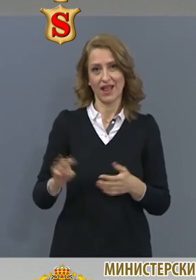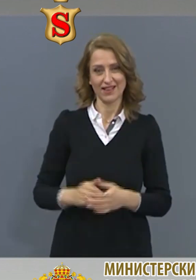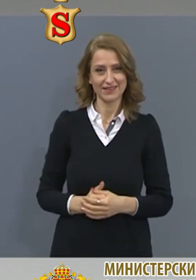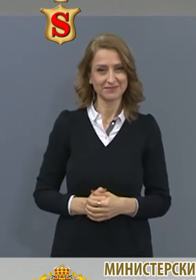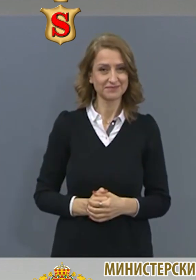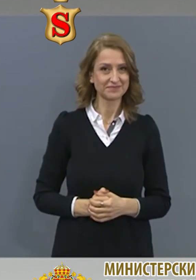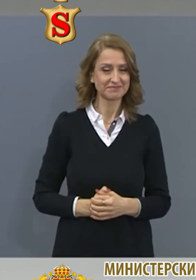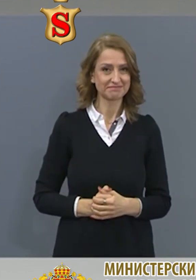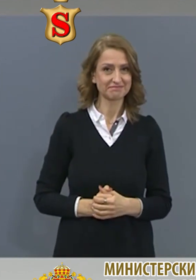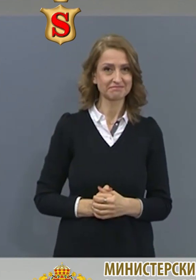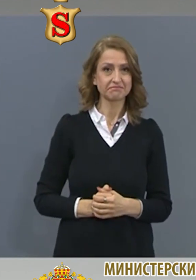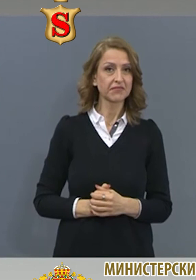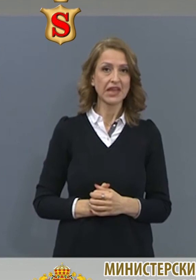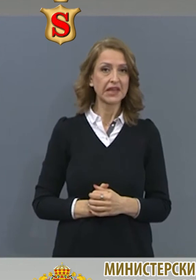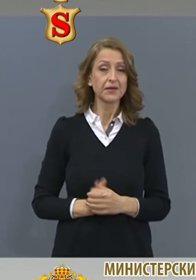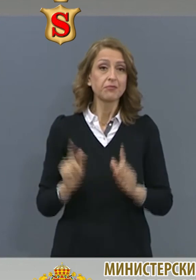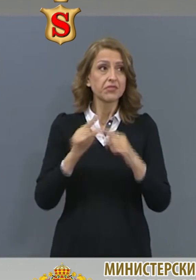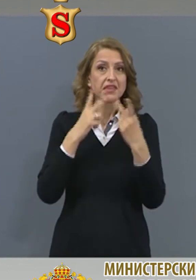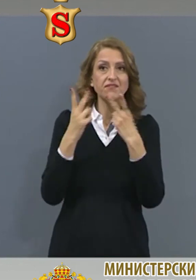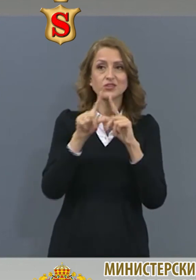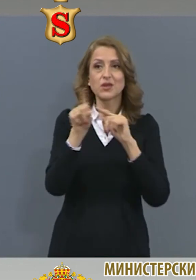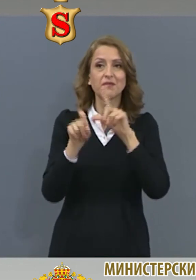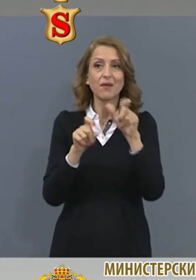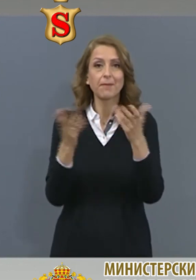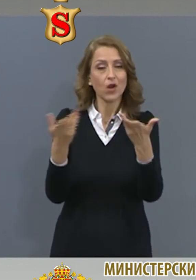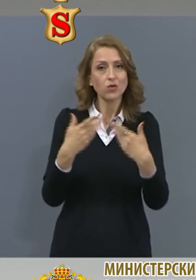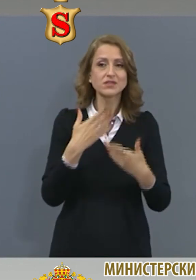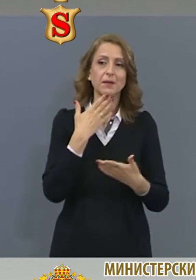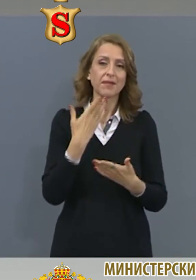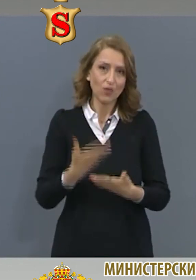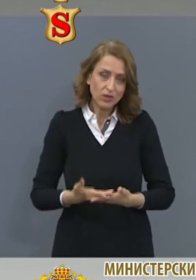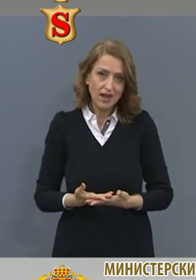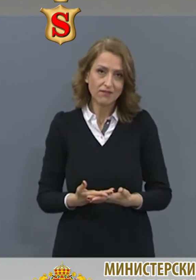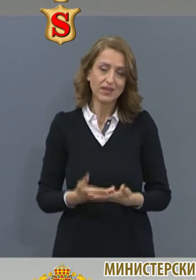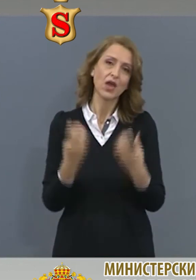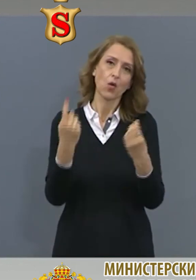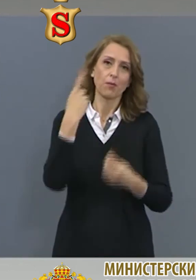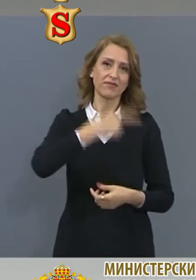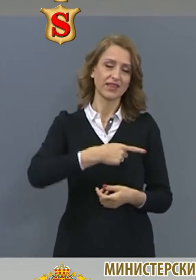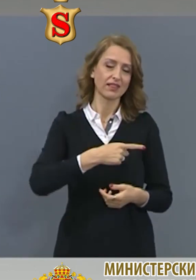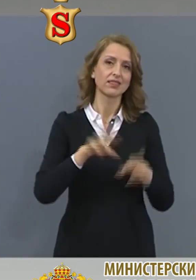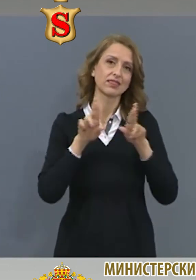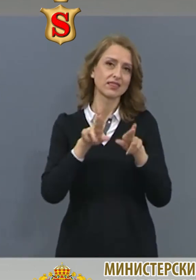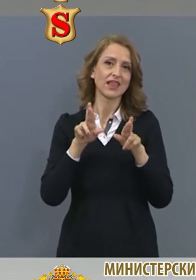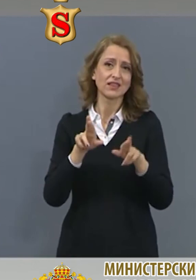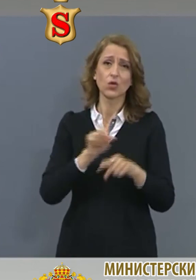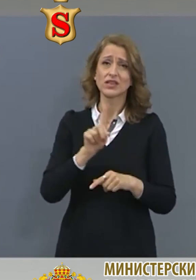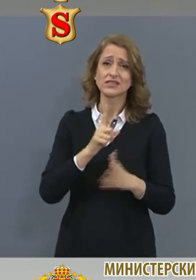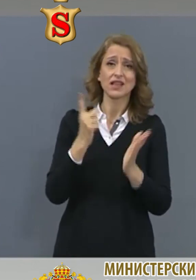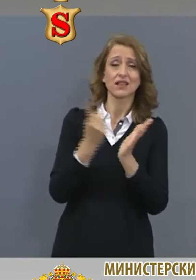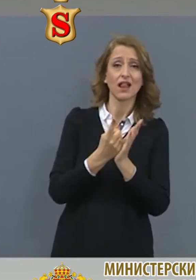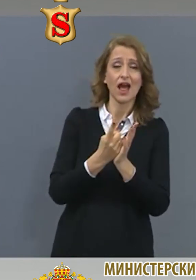Не виждам да има въпроси към мен, затова благодаря ви. И хубав ден да ни се налага